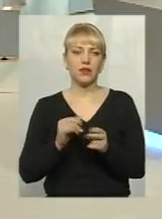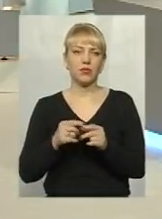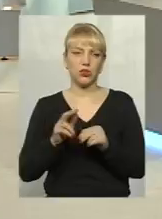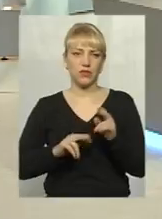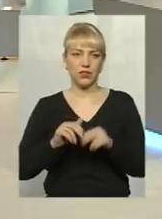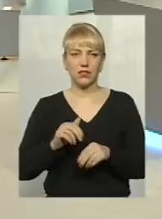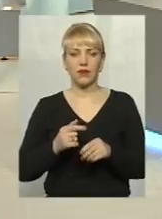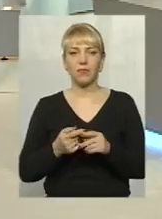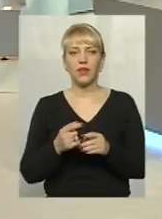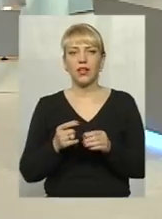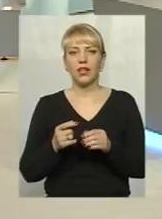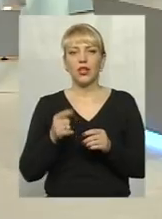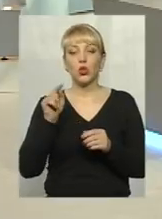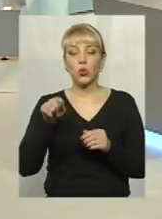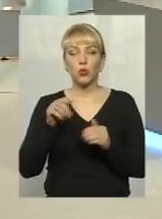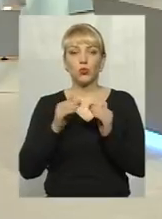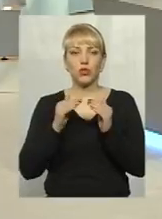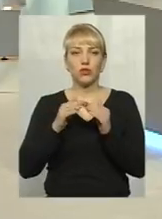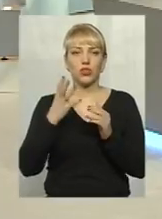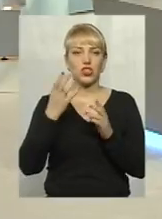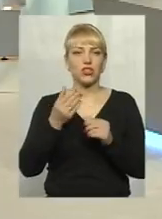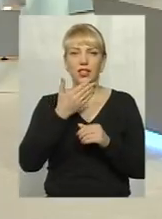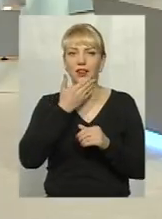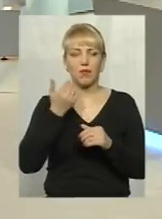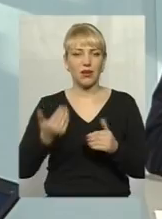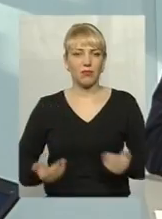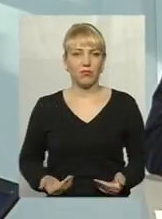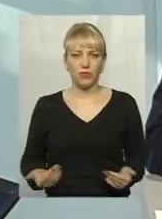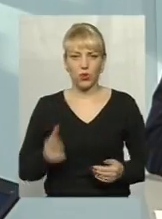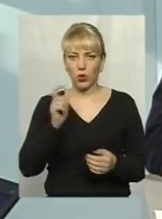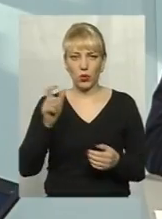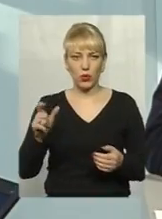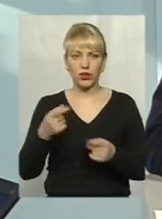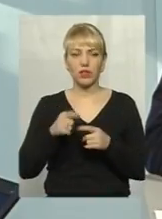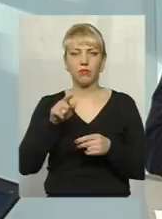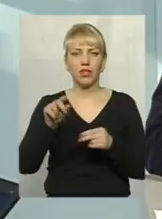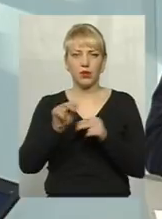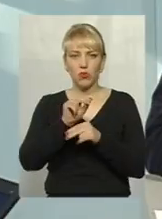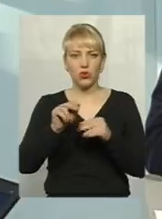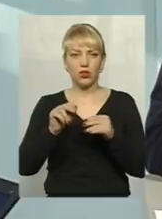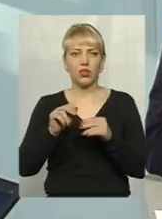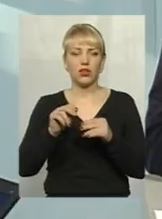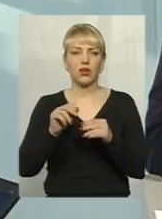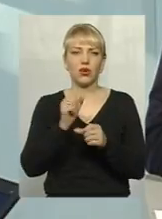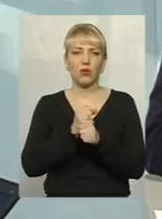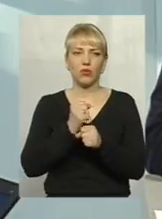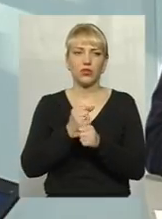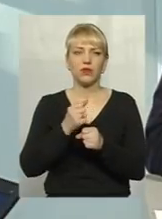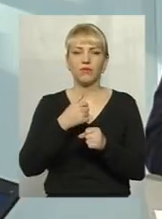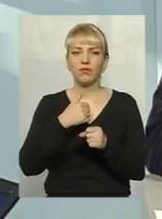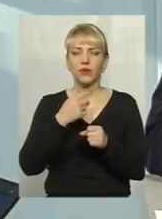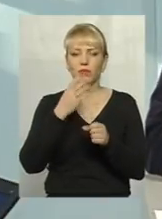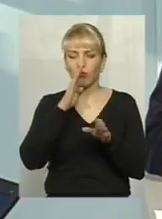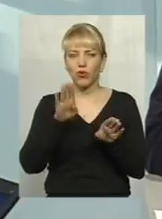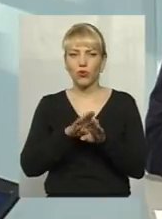Скоріше всього, той будинок ще не жилий, він ще тільки будується, там проводяться ремонтні роботи, скоріше всього, що просто без нагляду був залишена ця пічка,